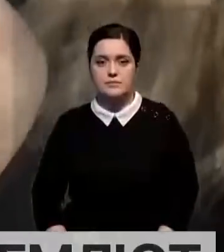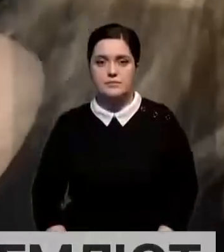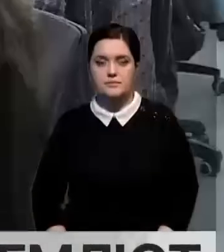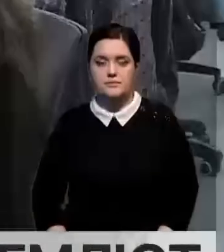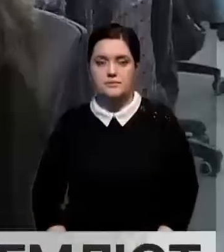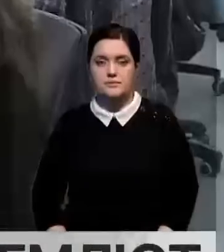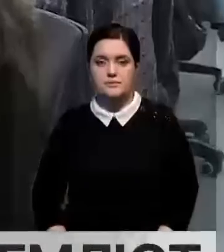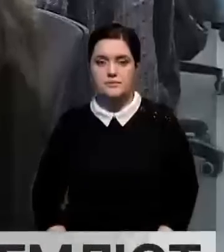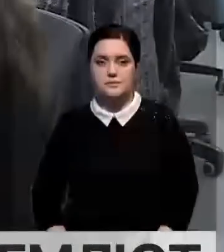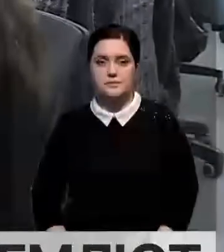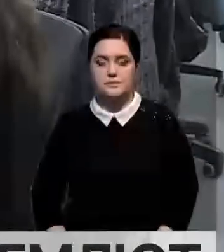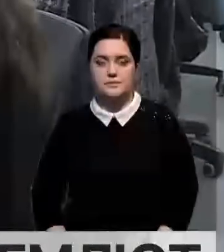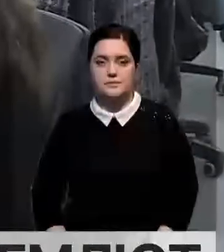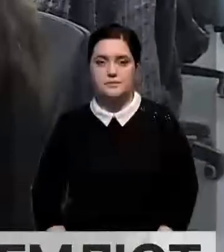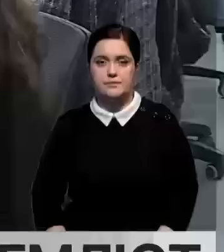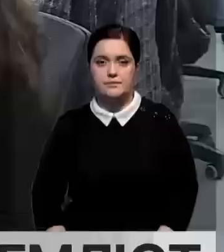Хурмангазе, Хабар, 24.